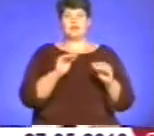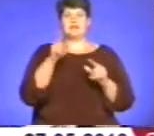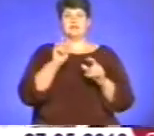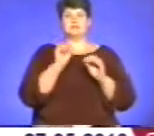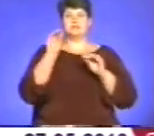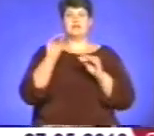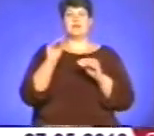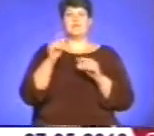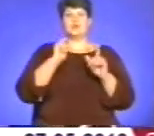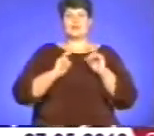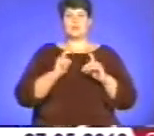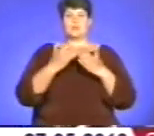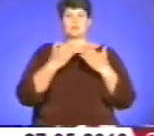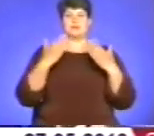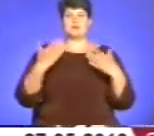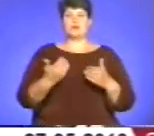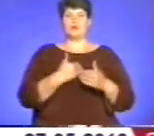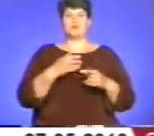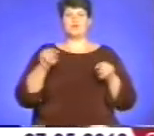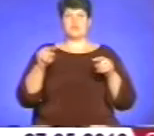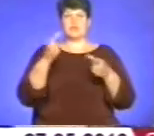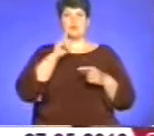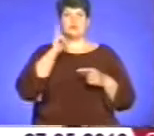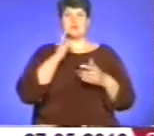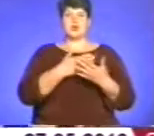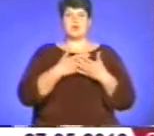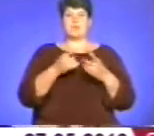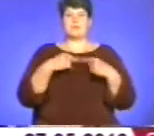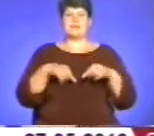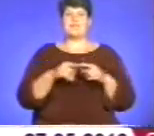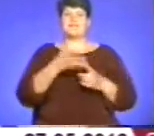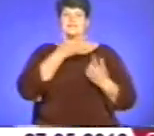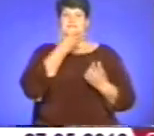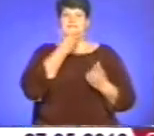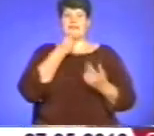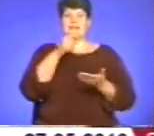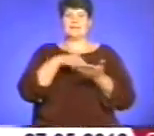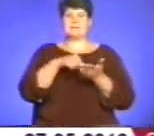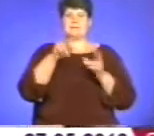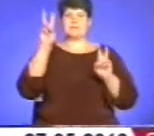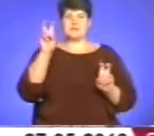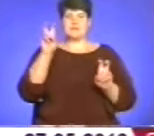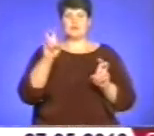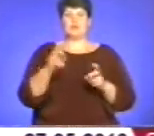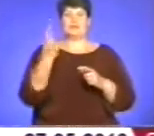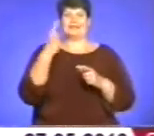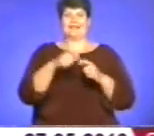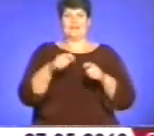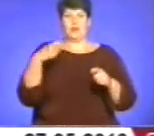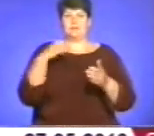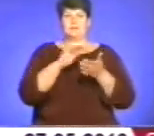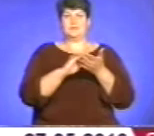студентському музеї, який планує створити молодіжна громадська організація «Файне місто». Кілометрову шпору писали студенти усіх